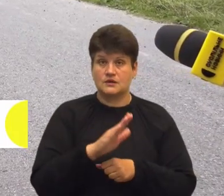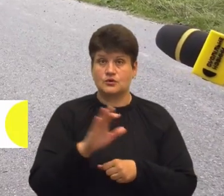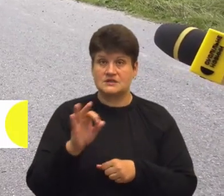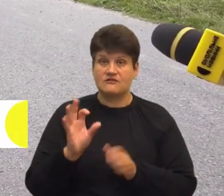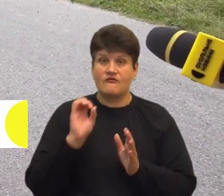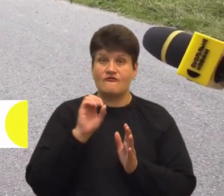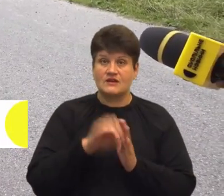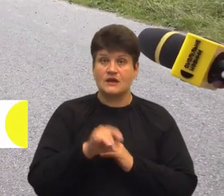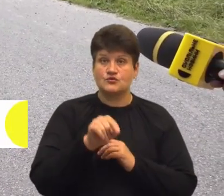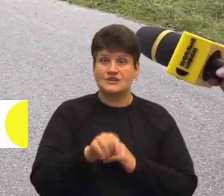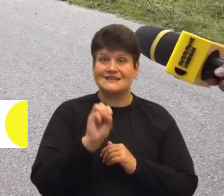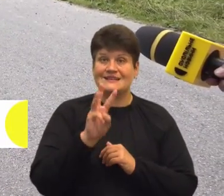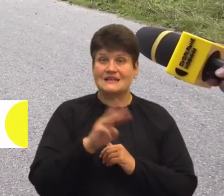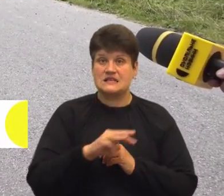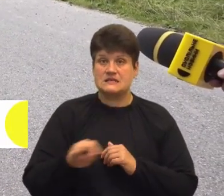13 мільйонів